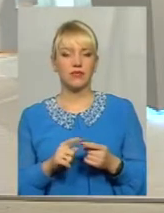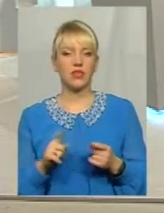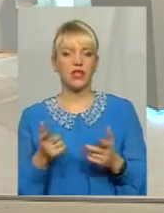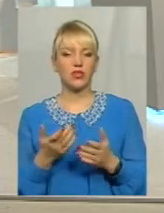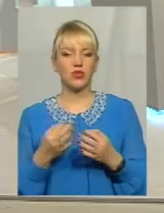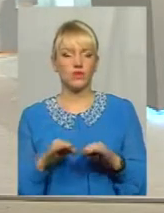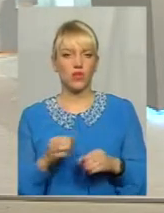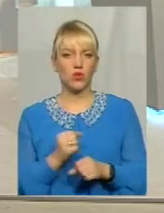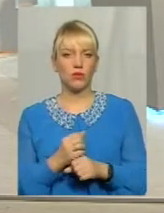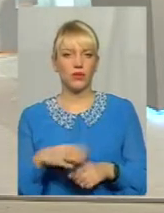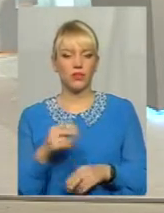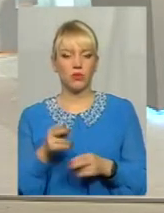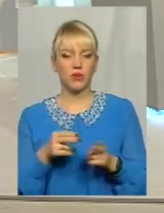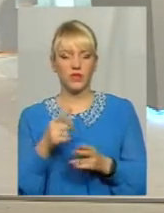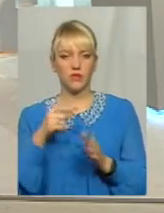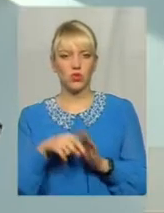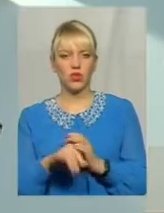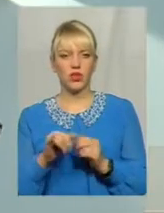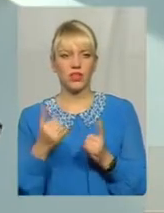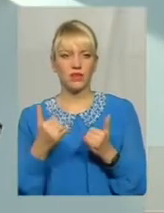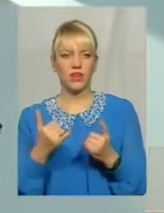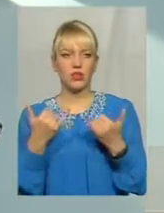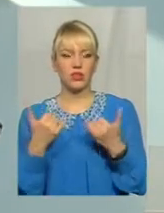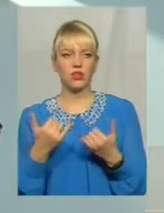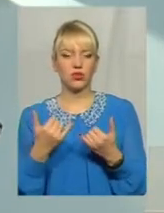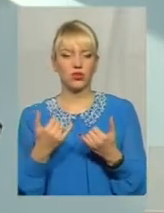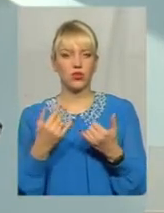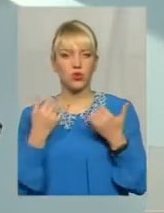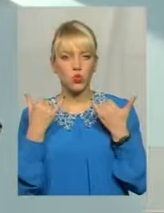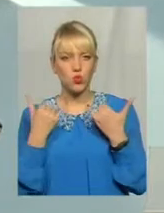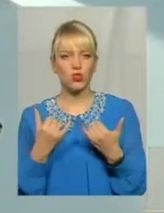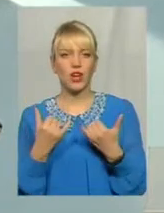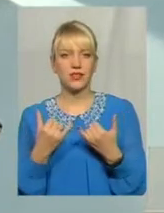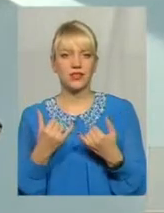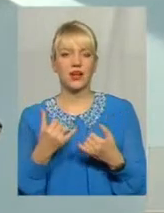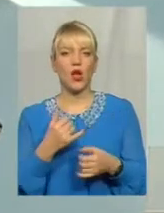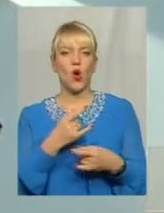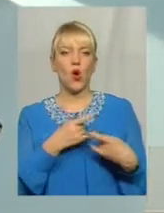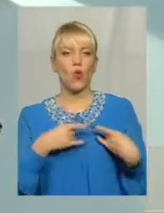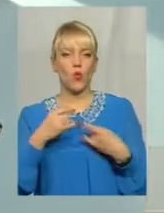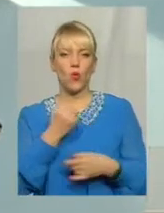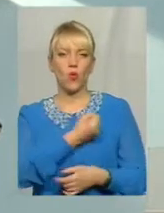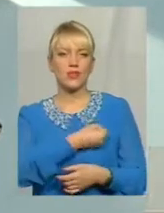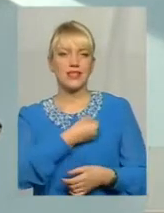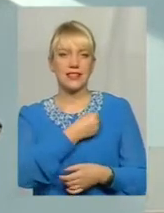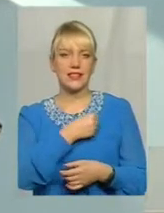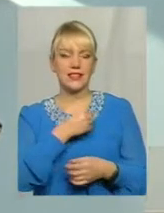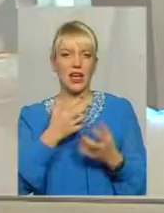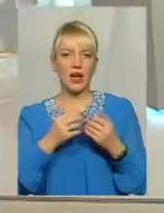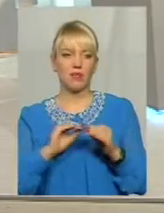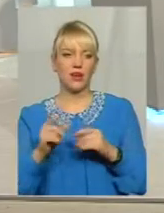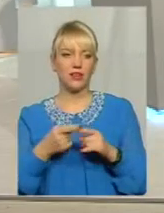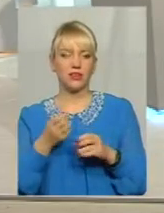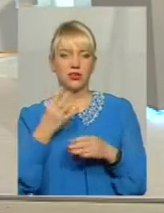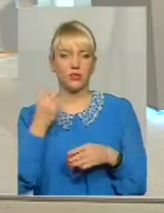майже всі оперативні втручання, і два сучасних ОЗІ-аперати, власне, ми їх вже і отримали. Це дуже добре, маємо